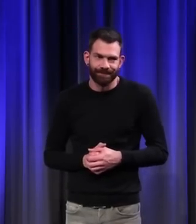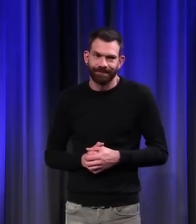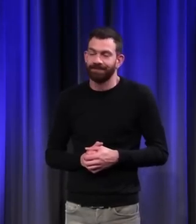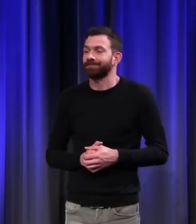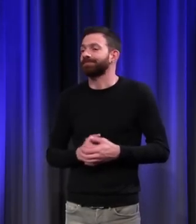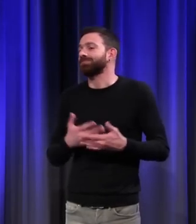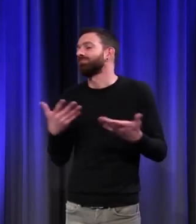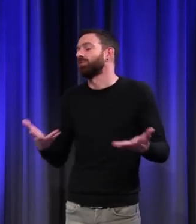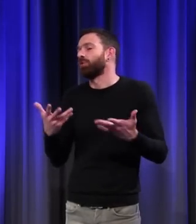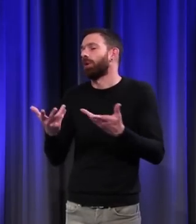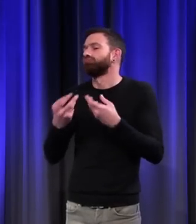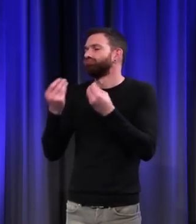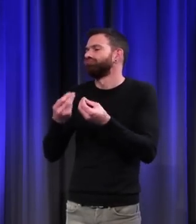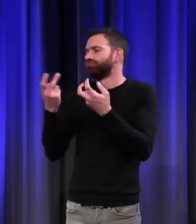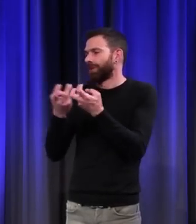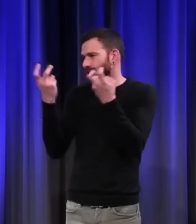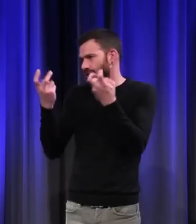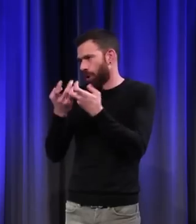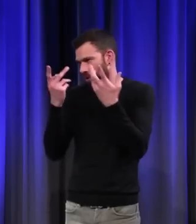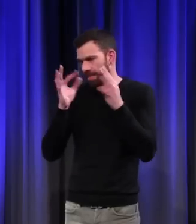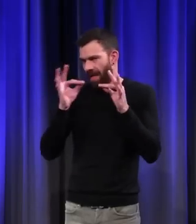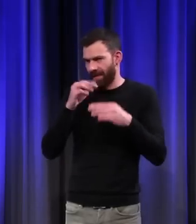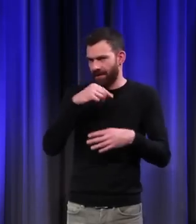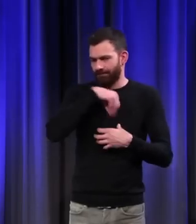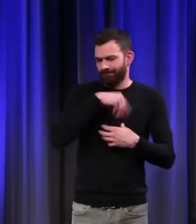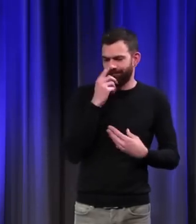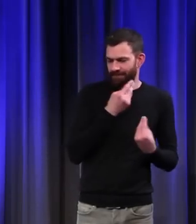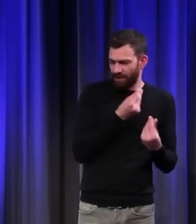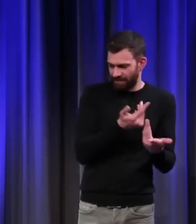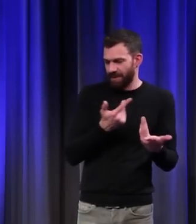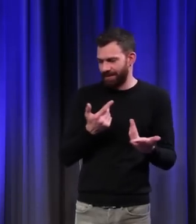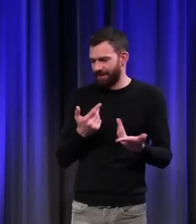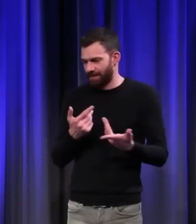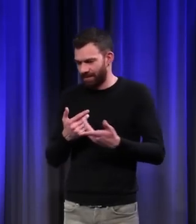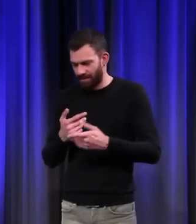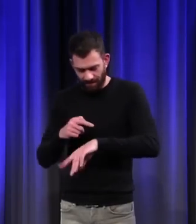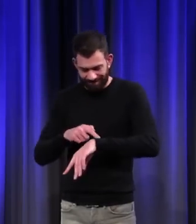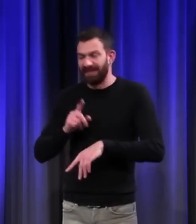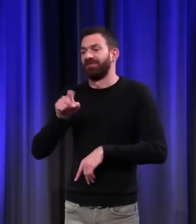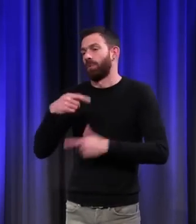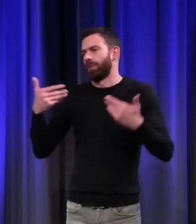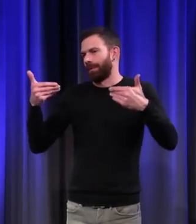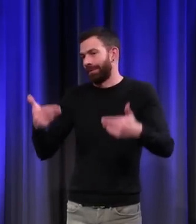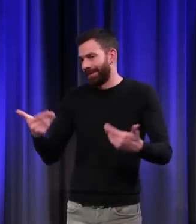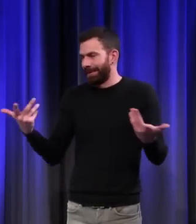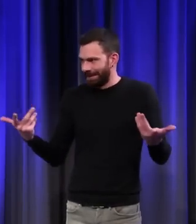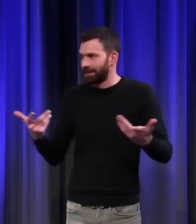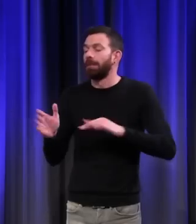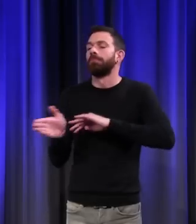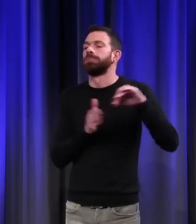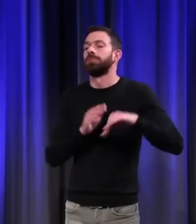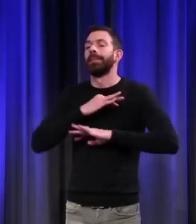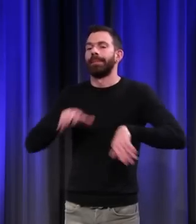Voilà quelques exemples de sensibilité. Il va falloir que je termine. Je termine par les